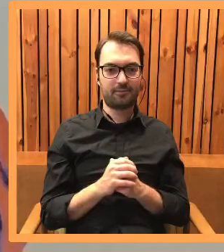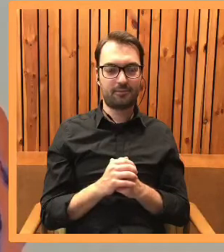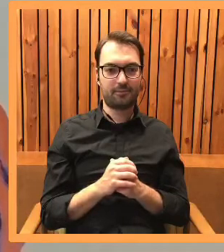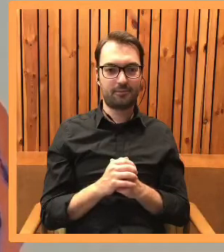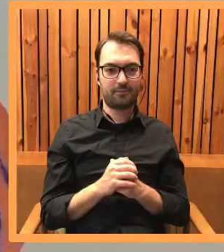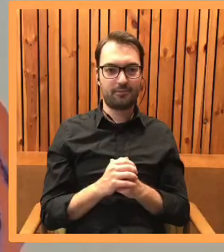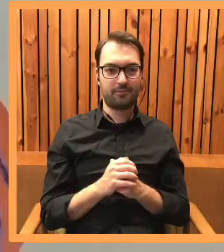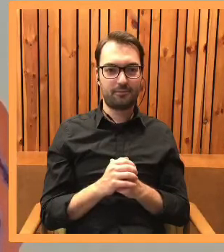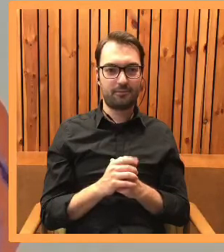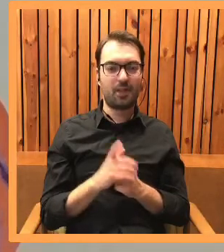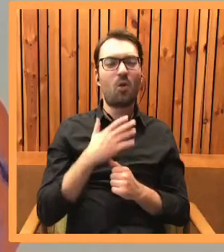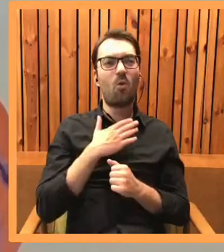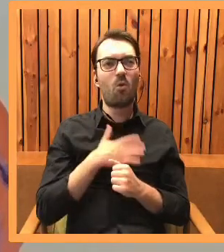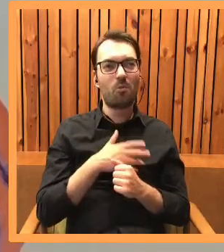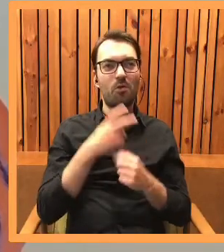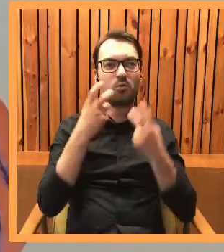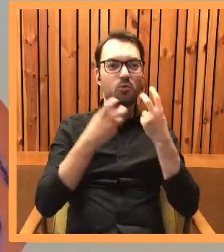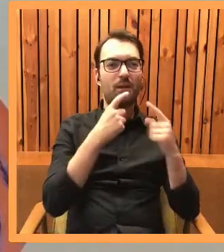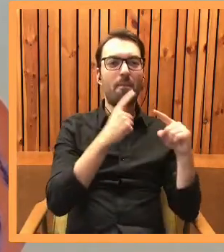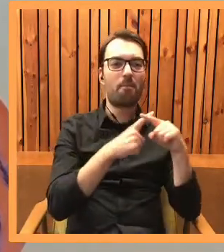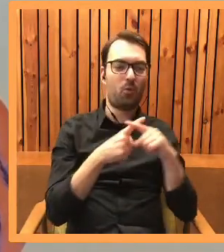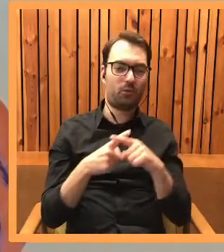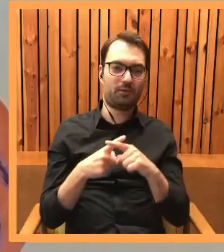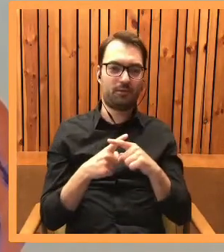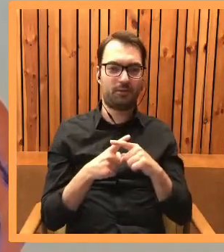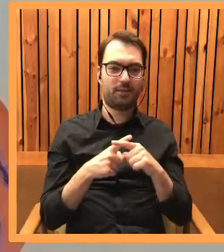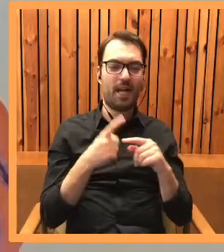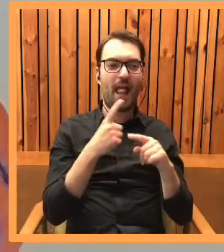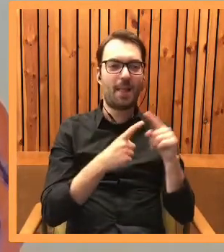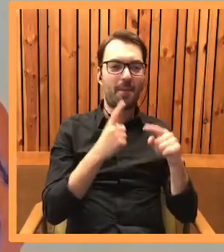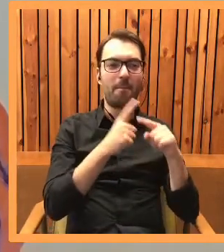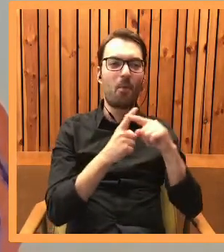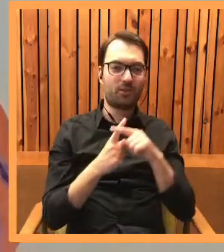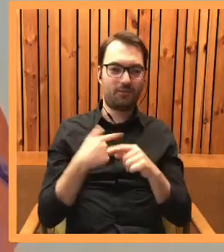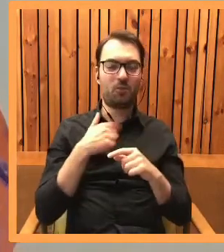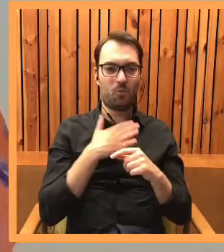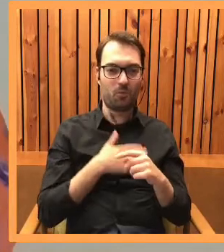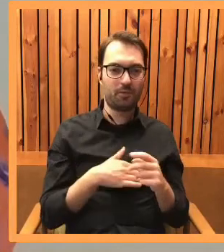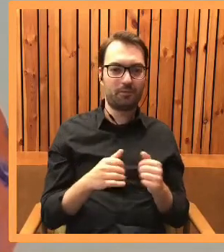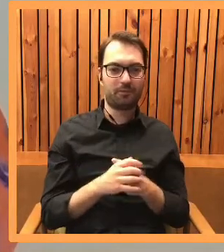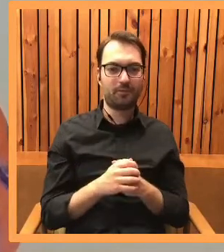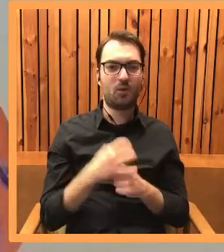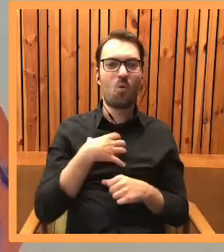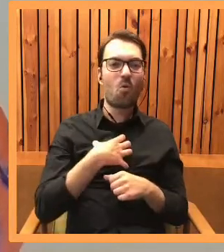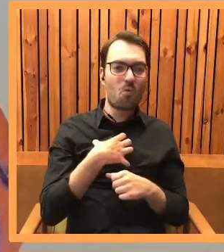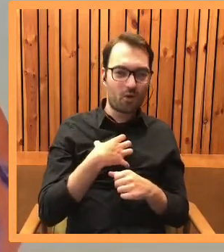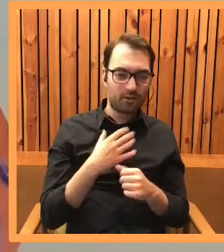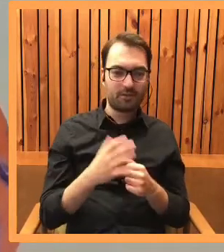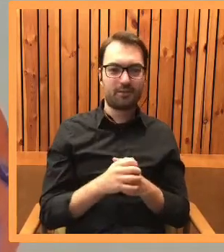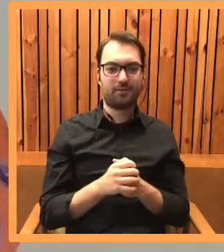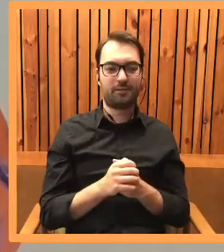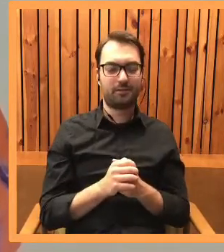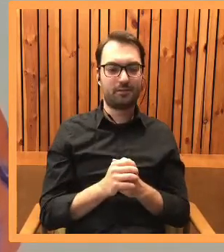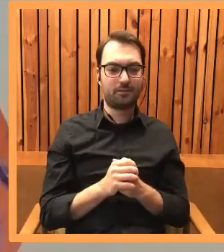Za to lubię znajdować pozytywne elementy wszystkiego, humorystyczne.